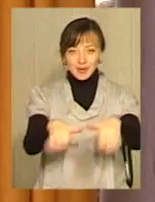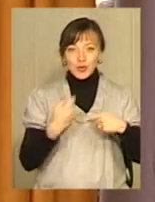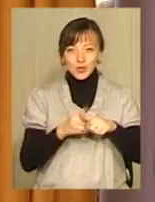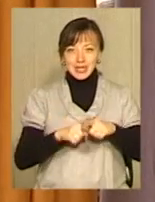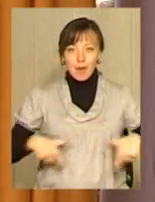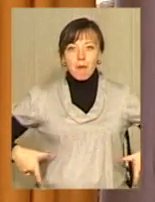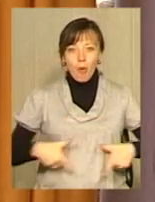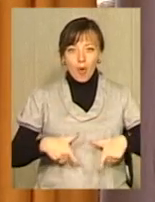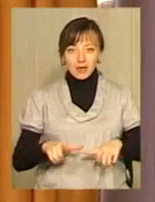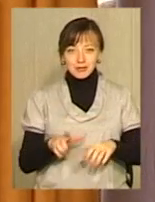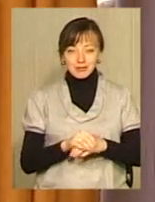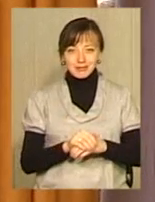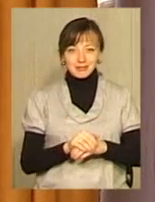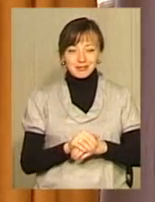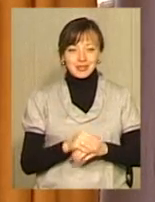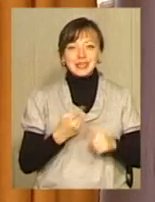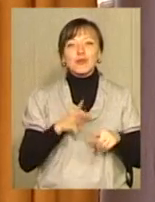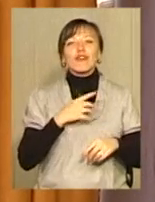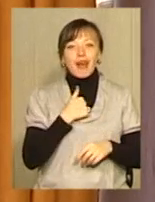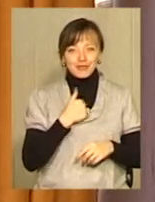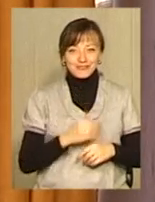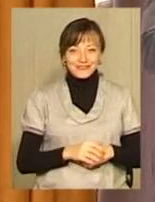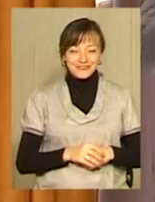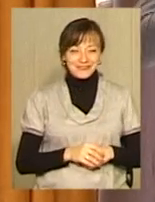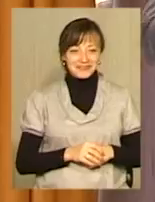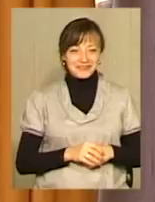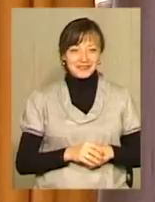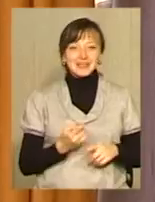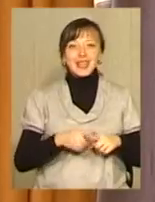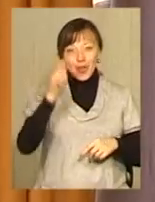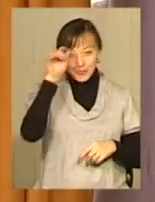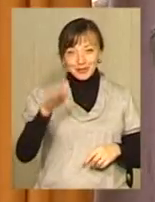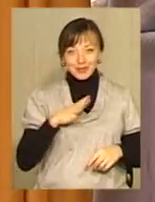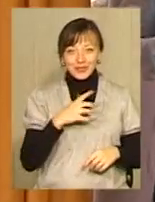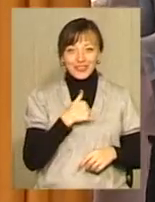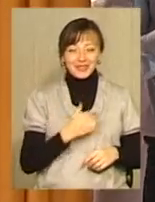цей пояс. Це був я. Та й хлопчик був я.